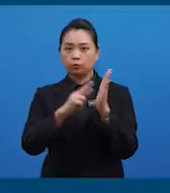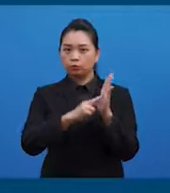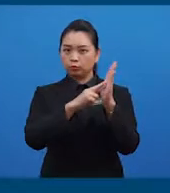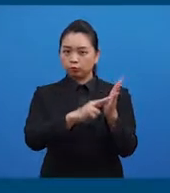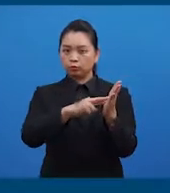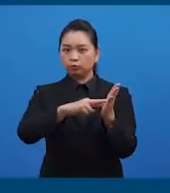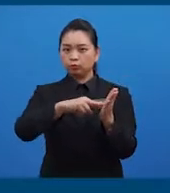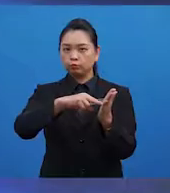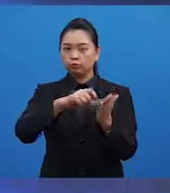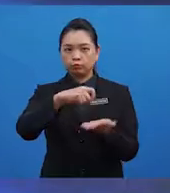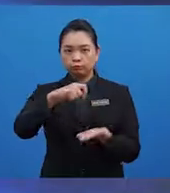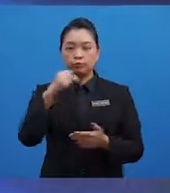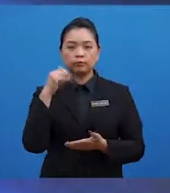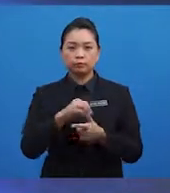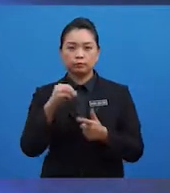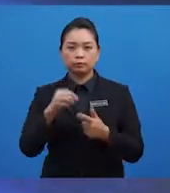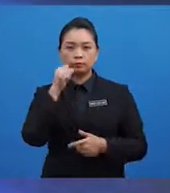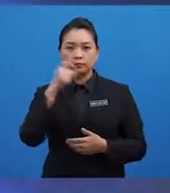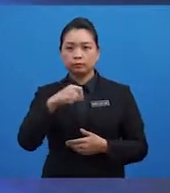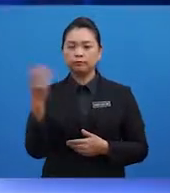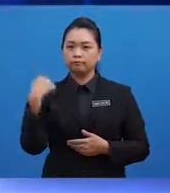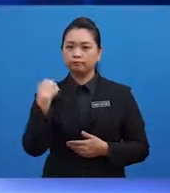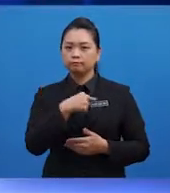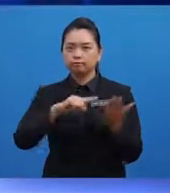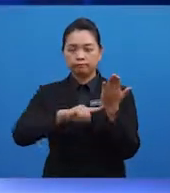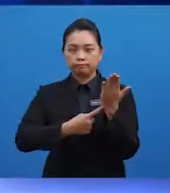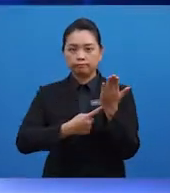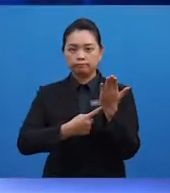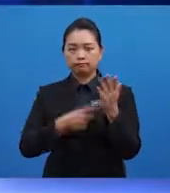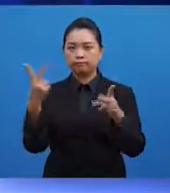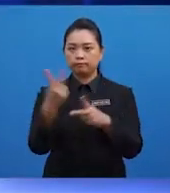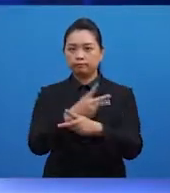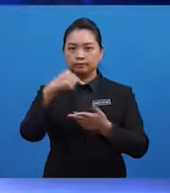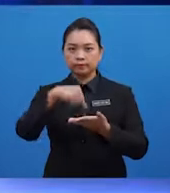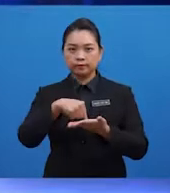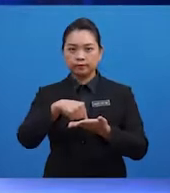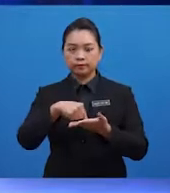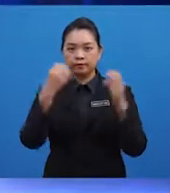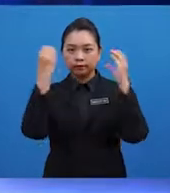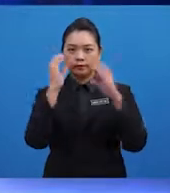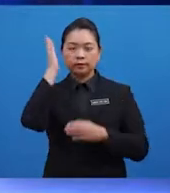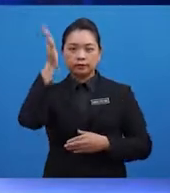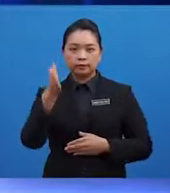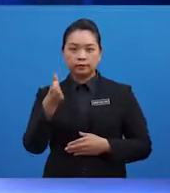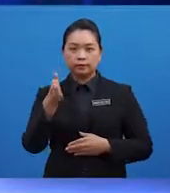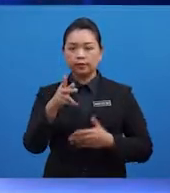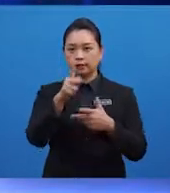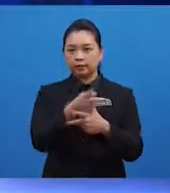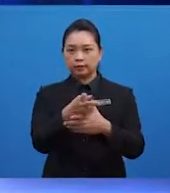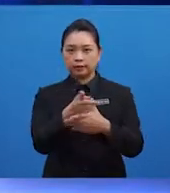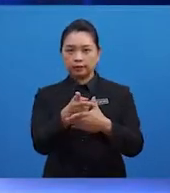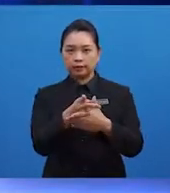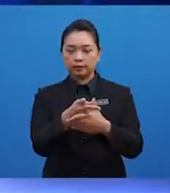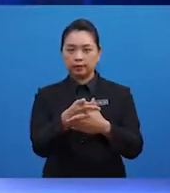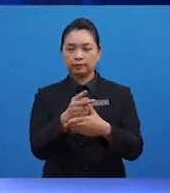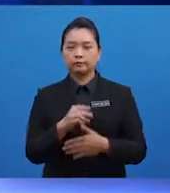pen atau pensel, mari kita mulakan. Pada episod kali ini, Cikgu akan berkongsi mengenai unit